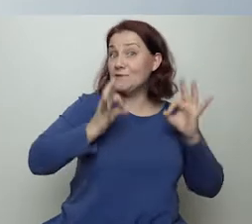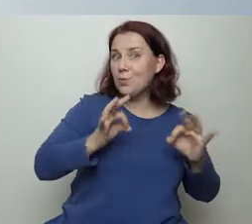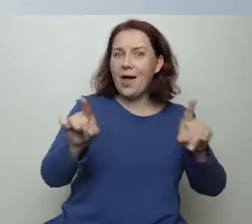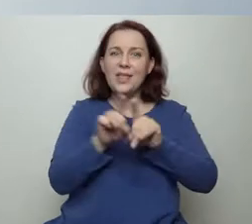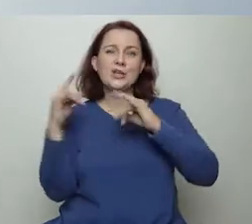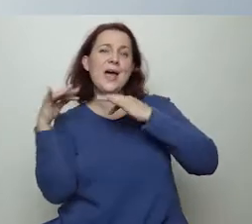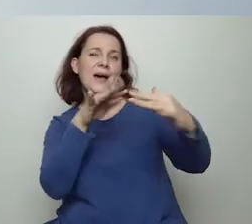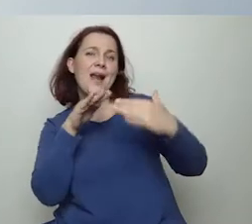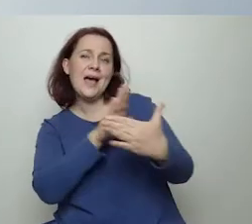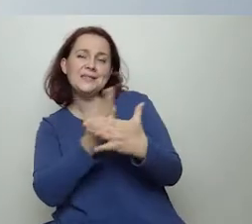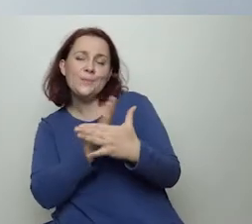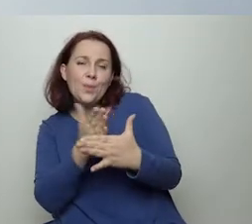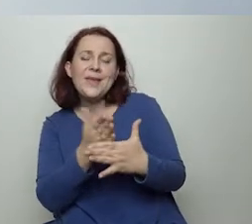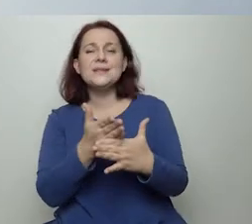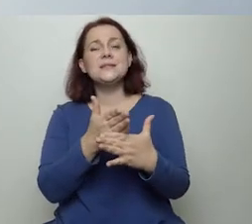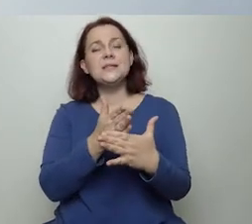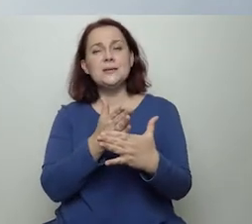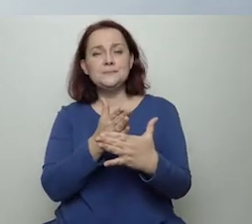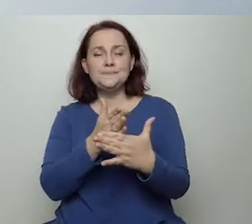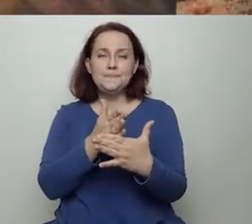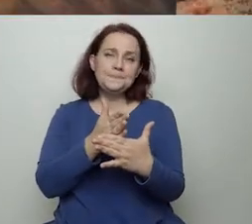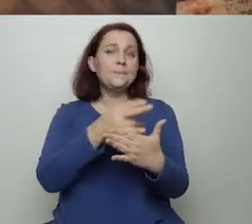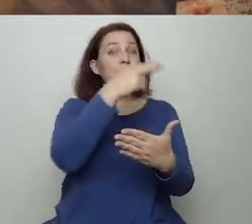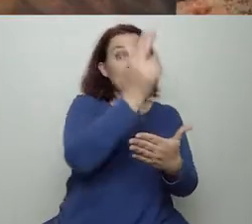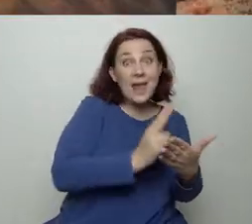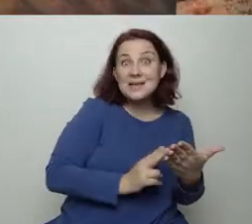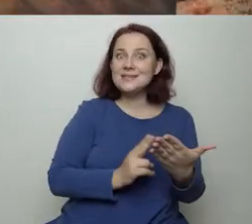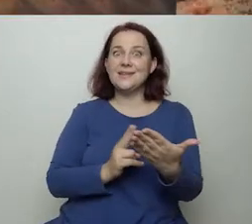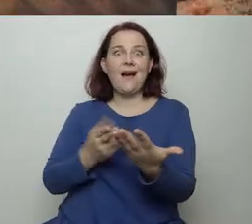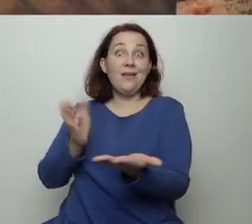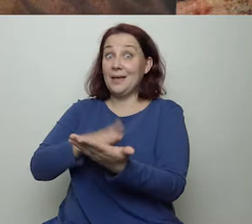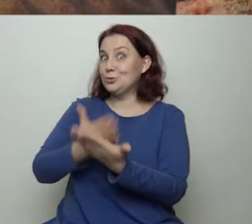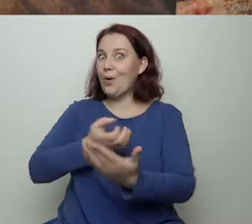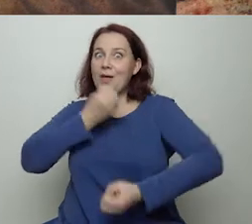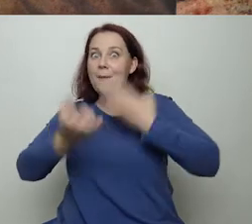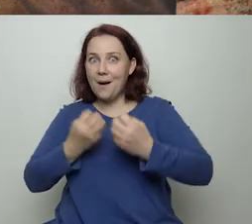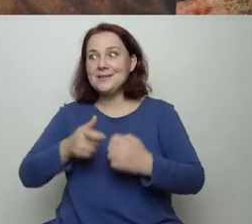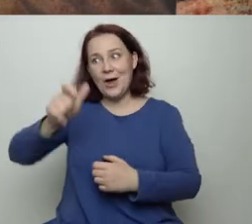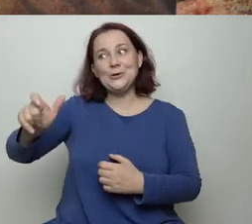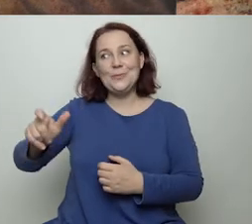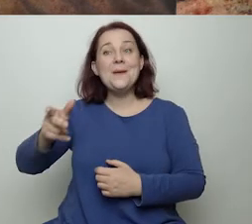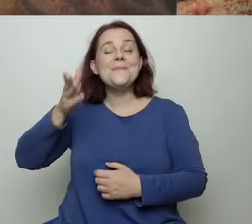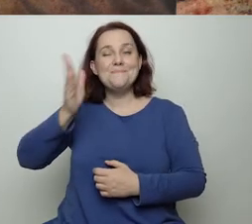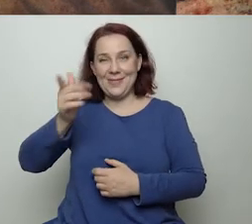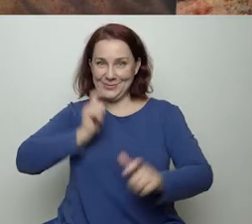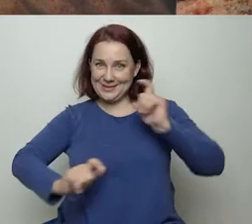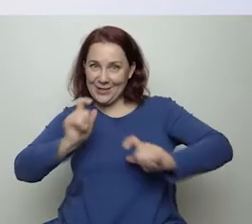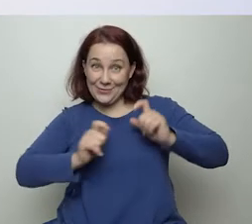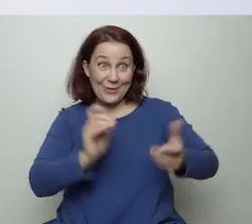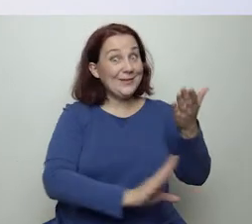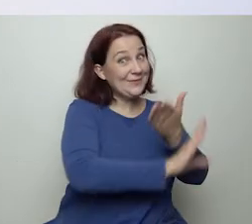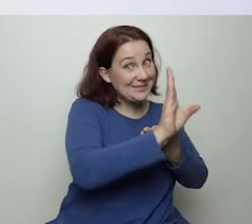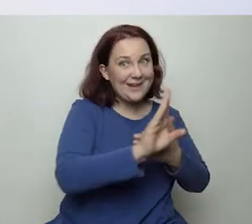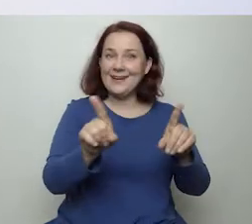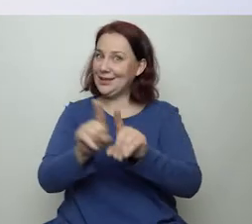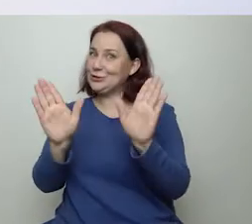relacjami pomiędzy właśnie plastyką i na przykład poezją będą zadowoleni i z tej wystawy,